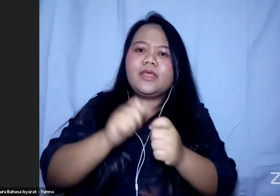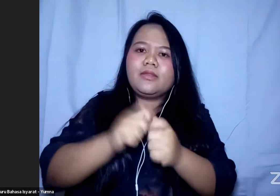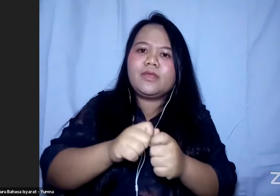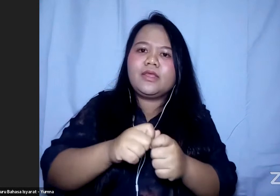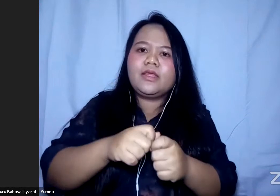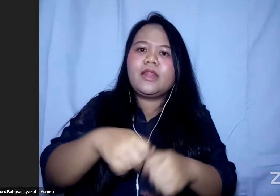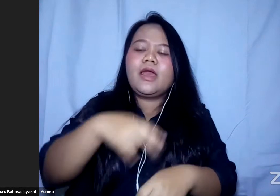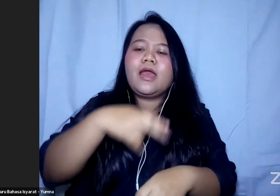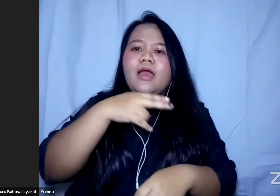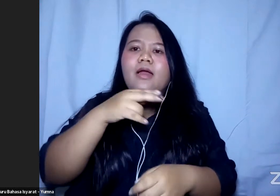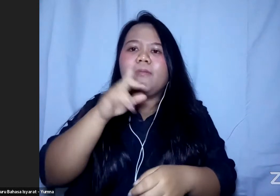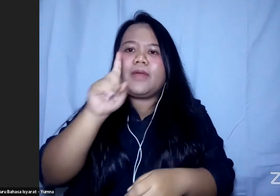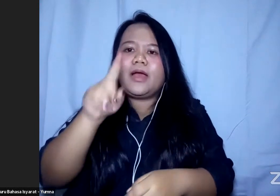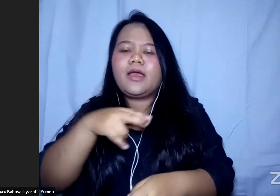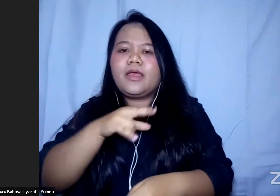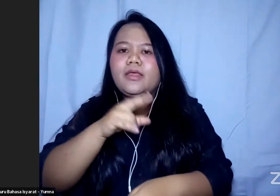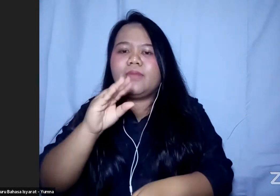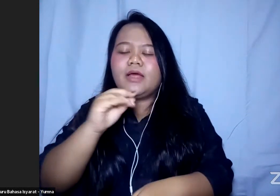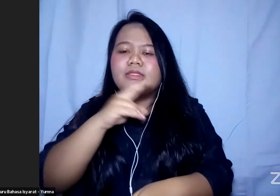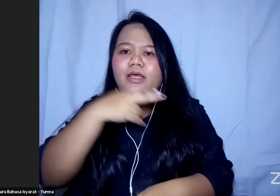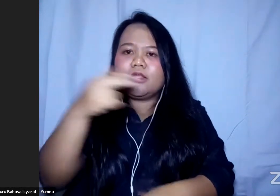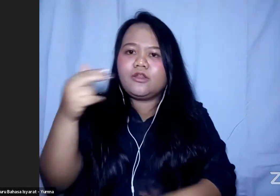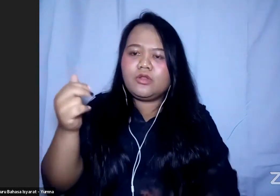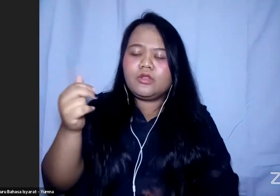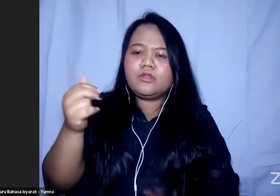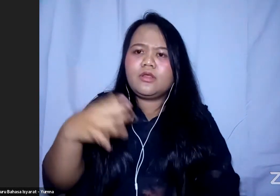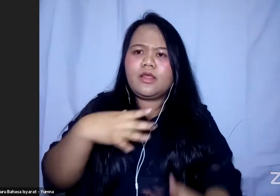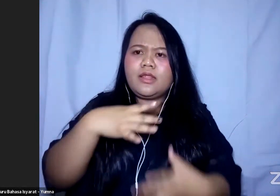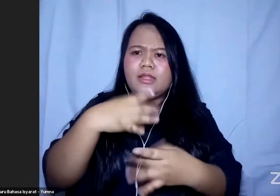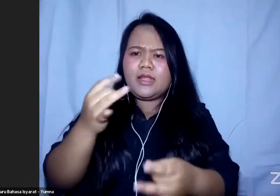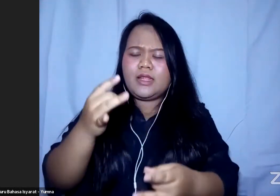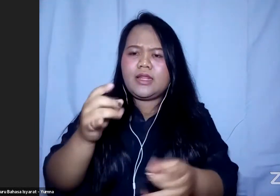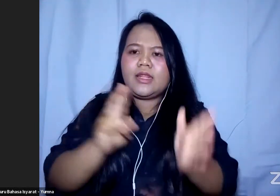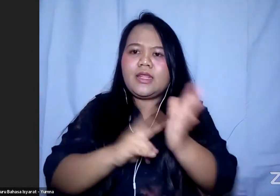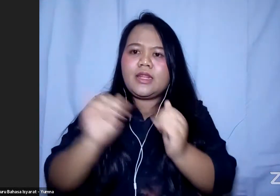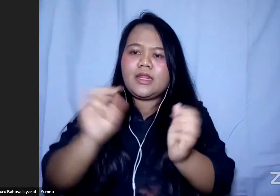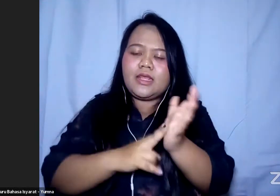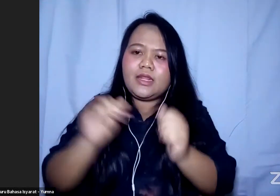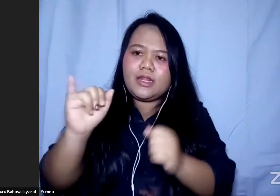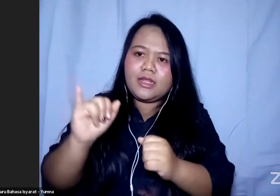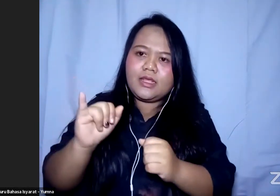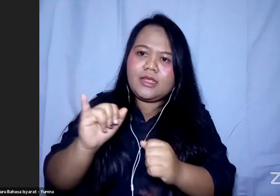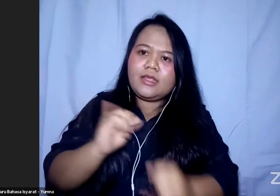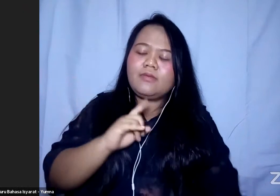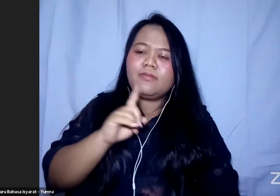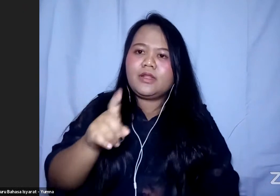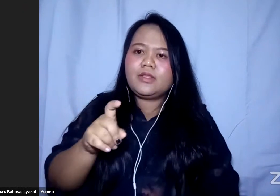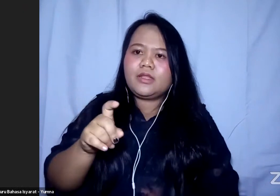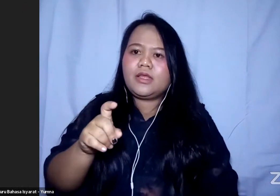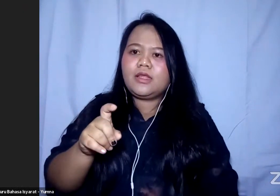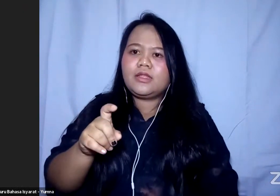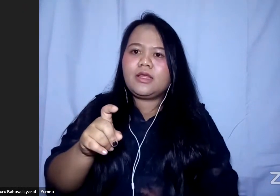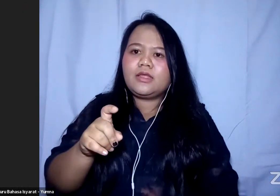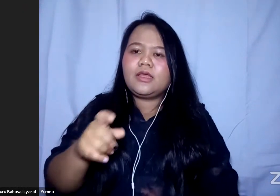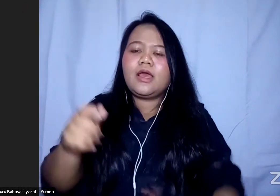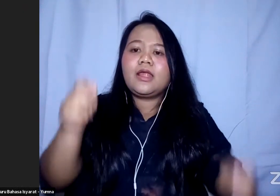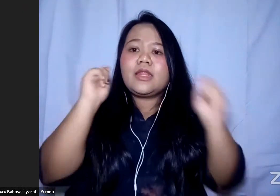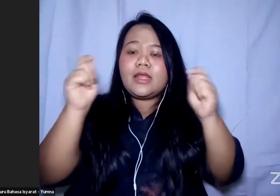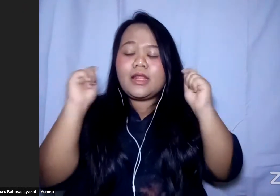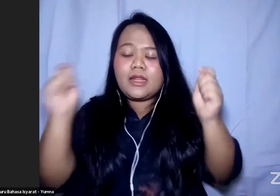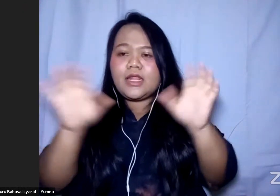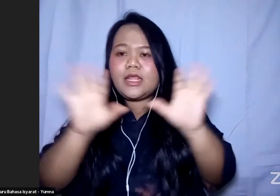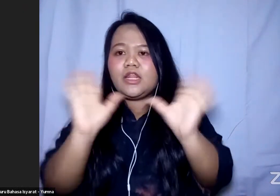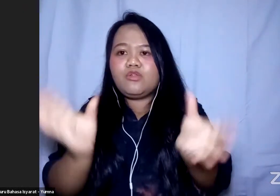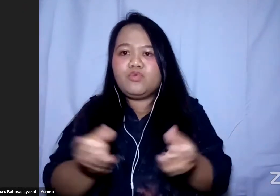Kemudian Saya tertarik dengan Bu Nini Suwani tadi ya Untuk campaign inklusi dalam